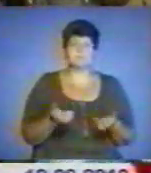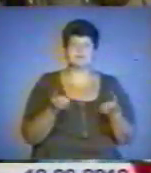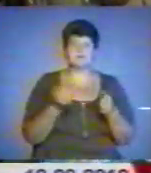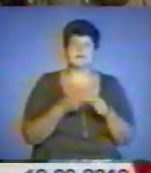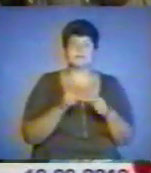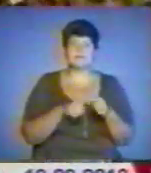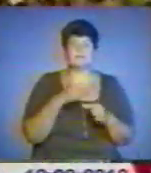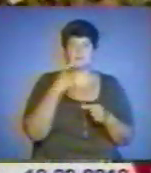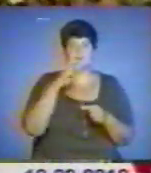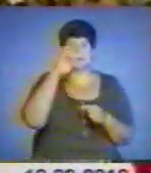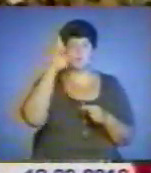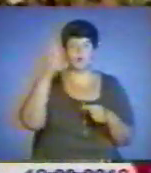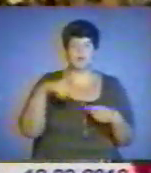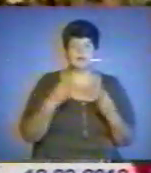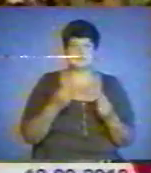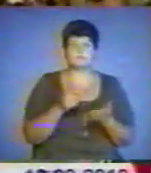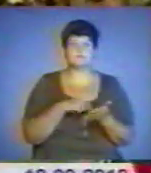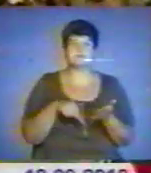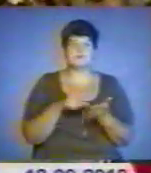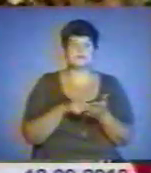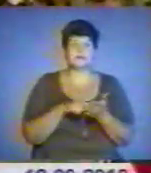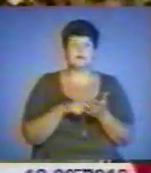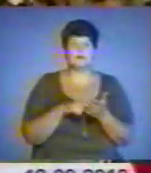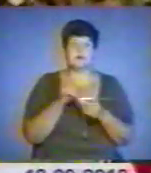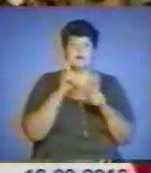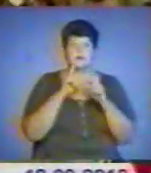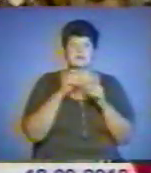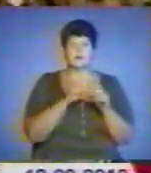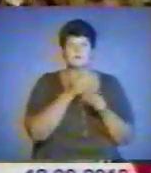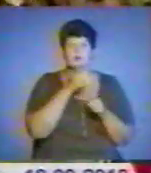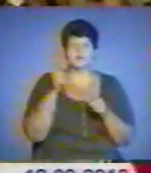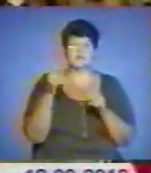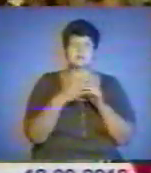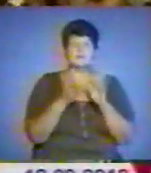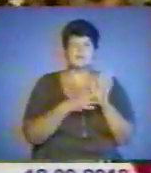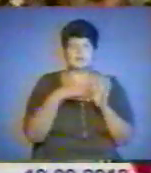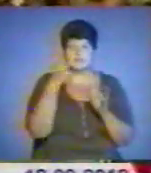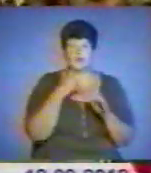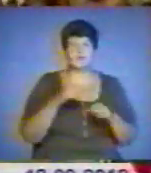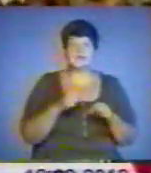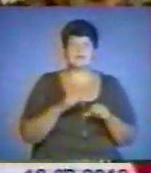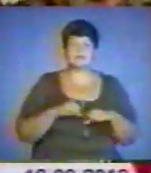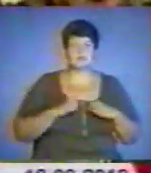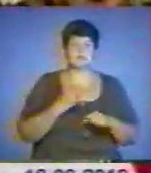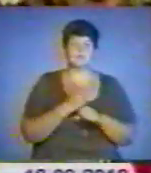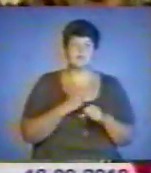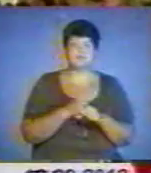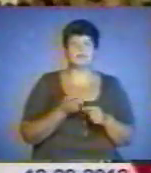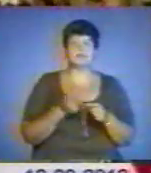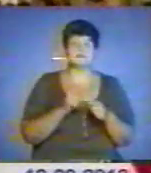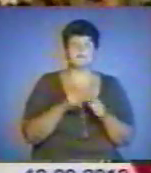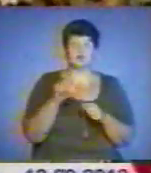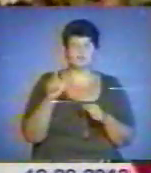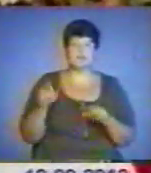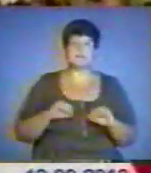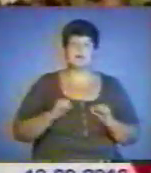кажуть, як молодець. Війська рада, вона в працювала 19 років, старається працювати з тими людьми, старається, щоб